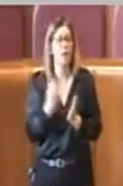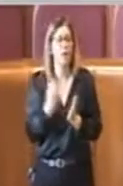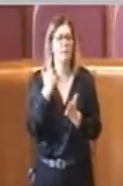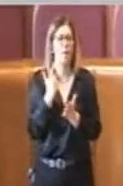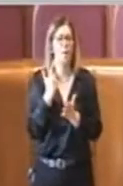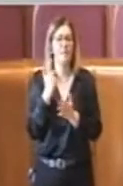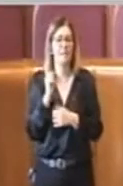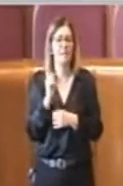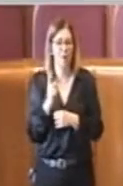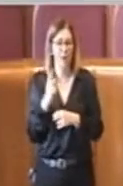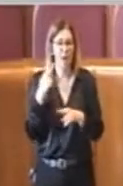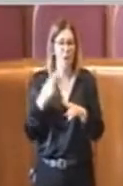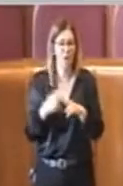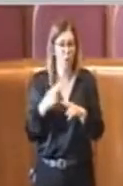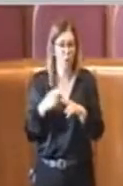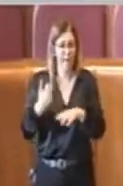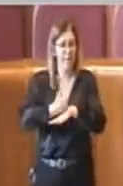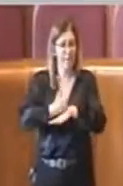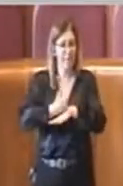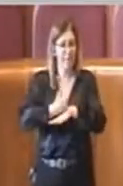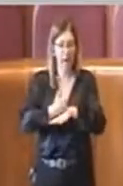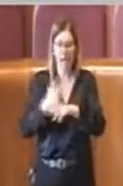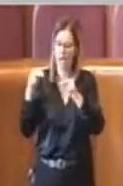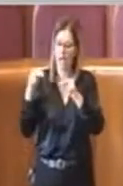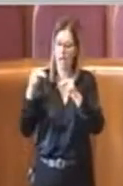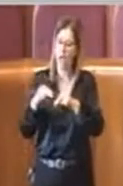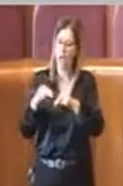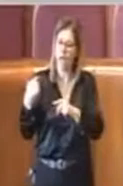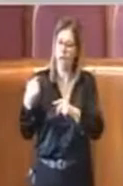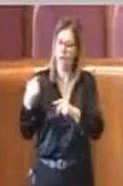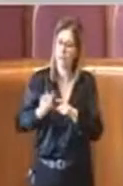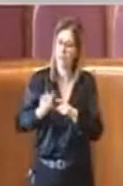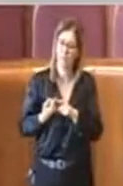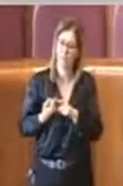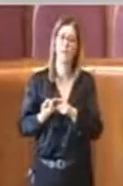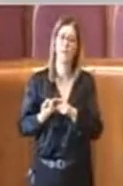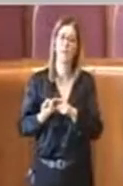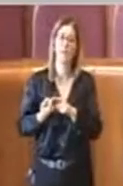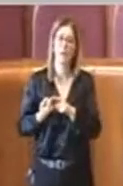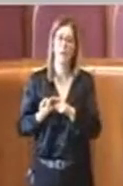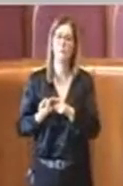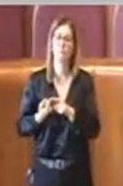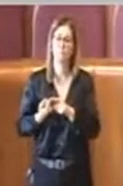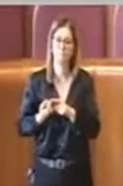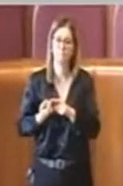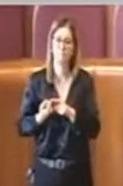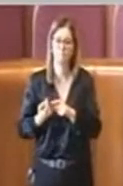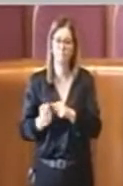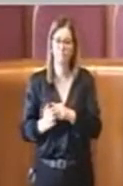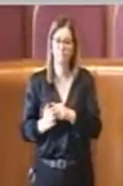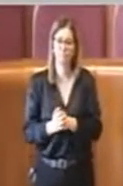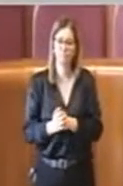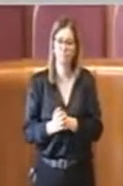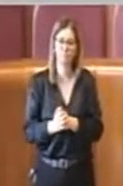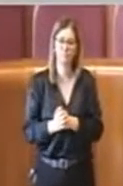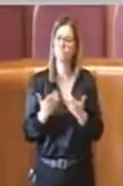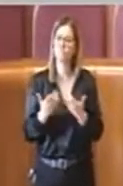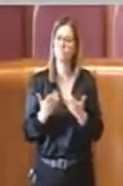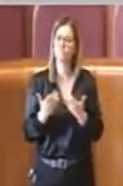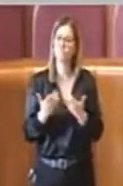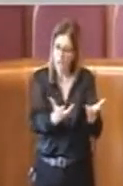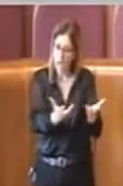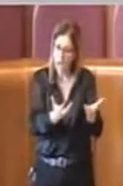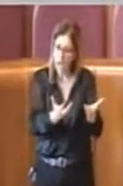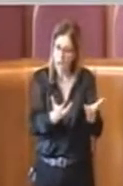Roma Capitale nel corso di questi anni ha addirittura assunto